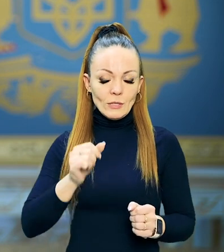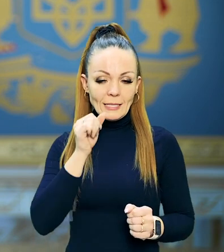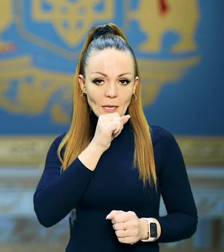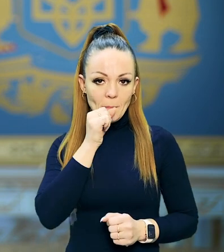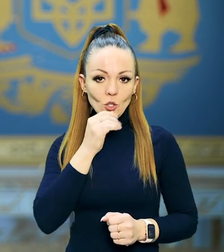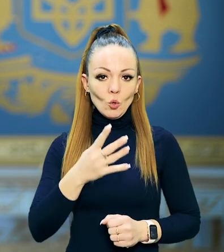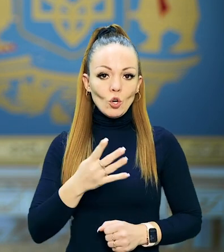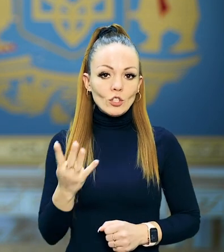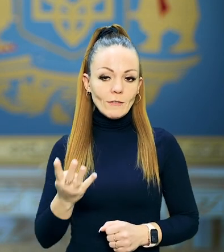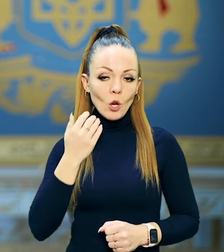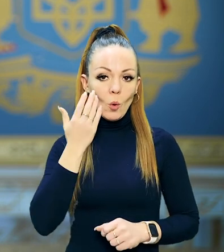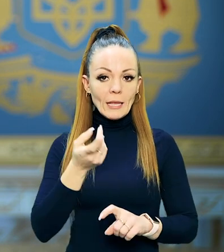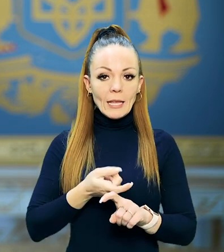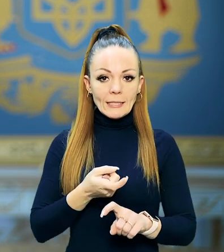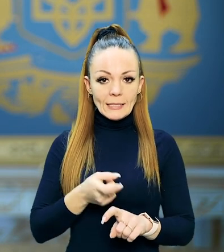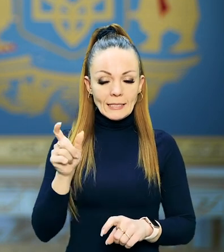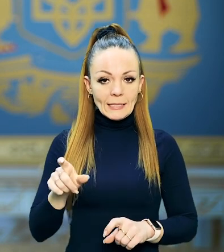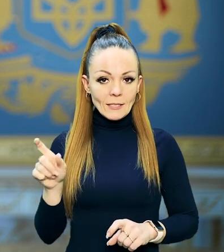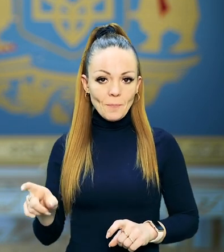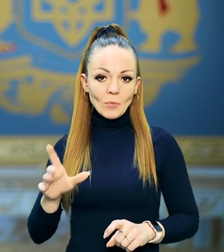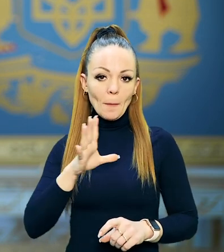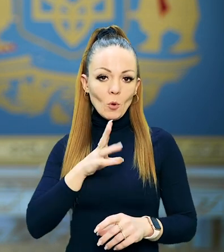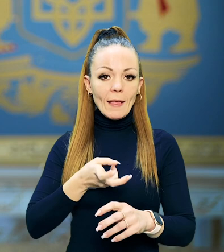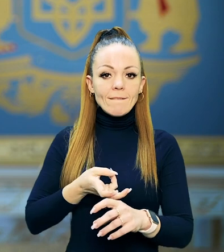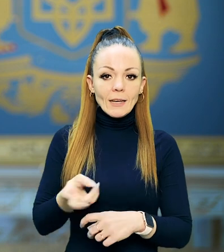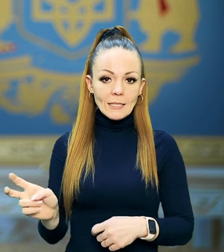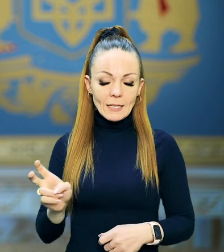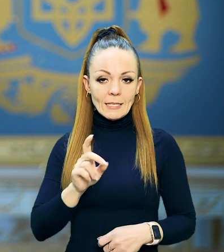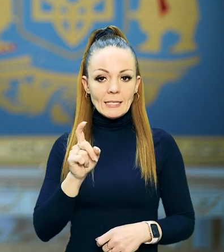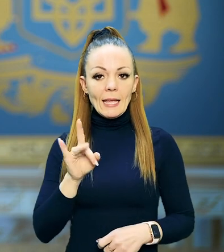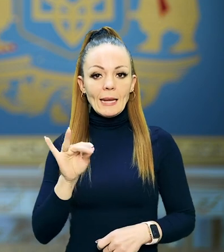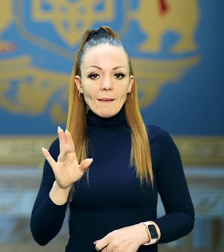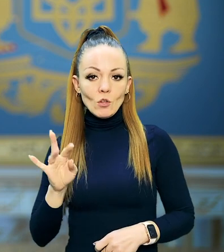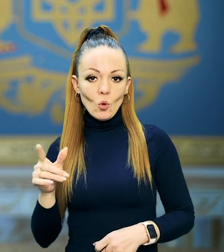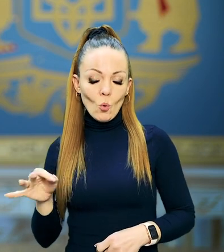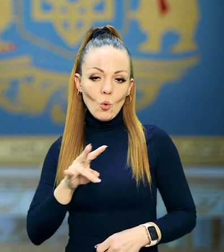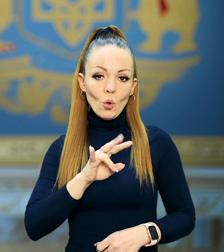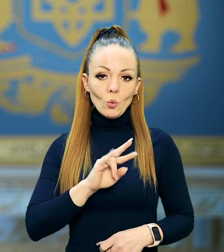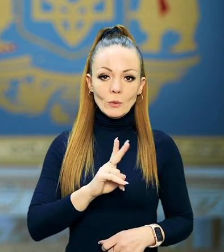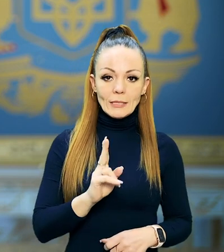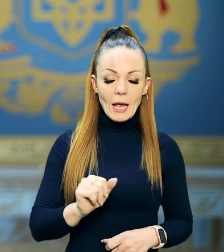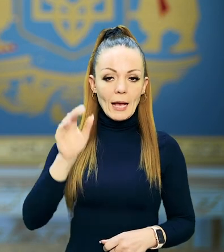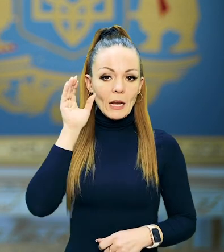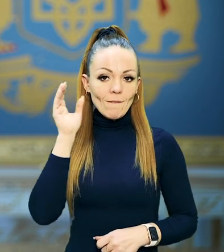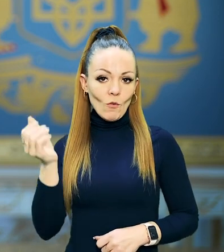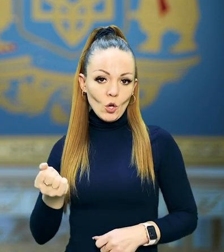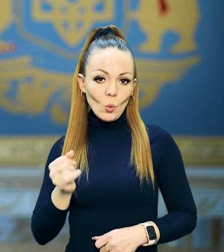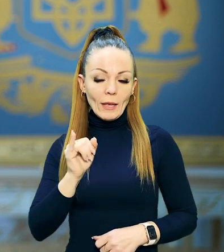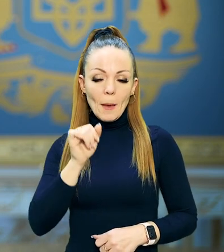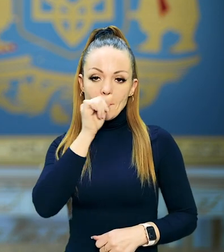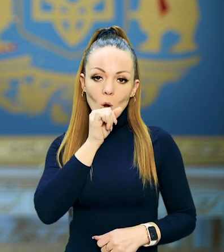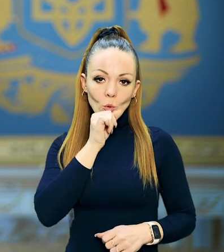44-го, коли нацистські загарбники були вигнані з Рівного Луцька Кривого Рогу.